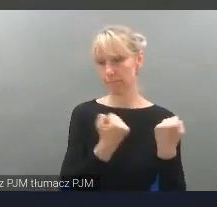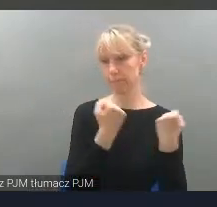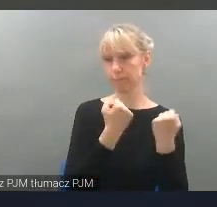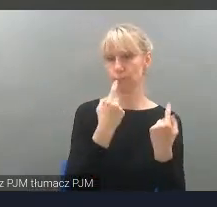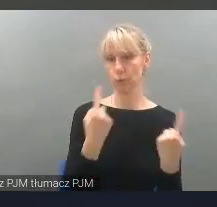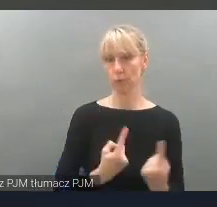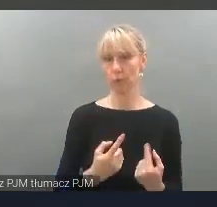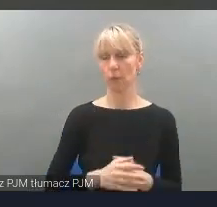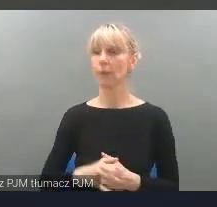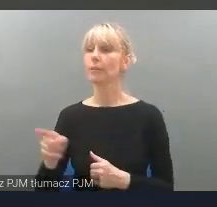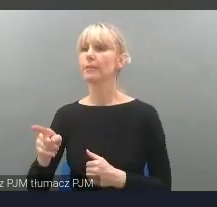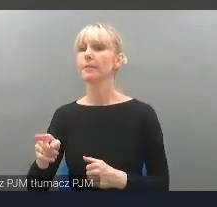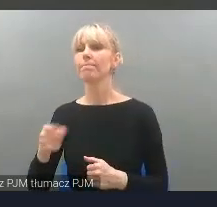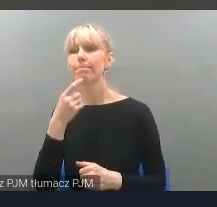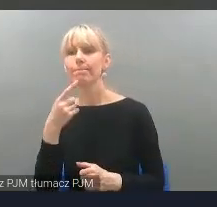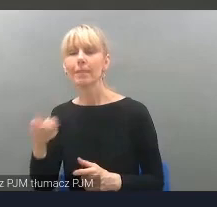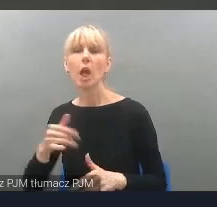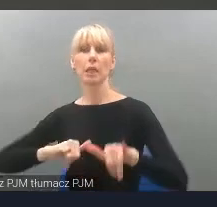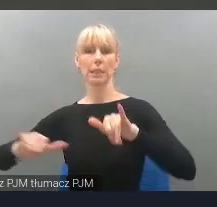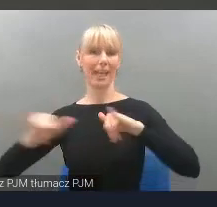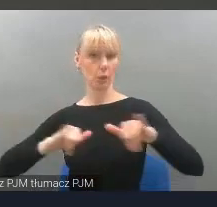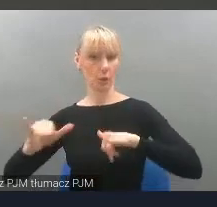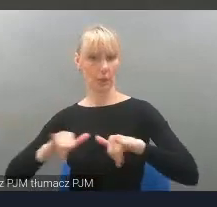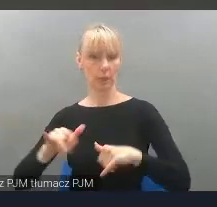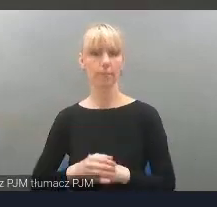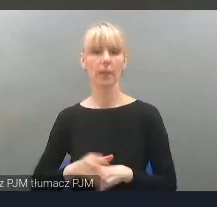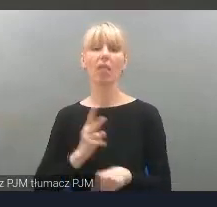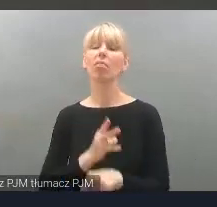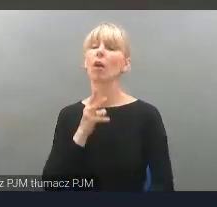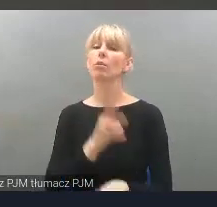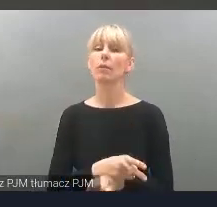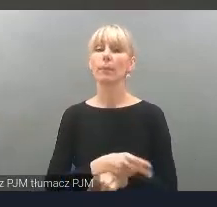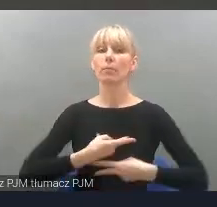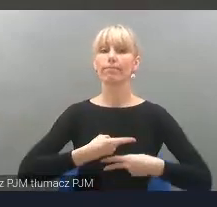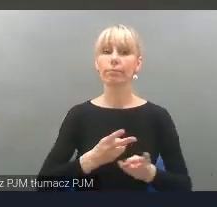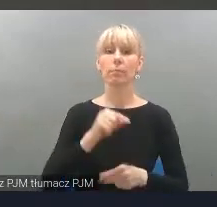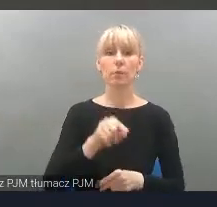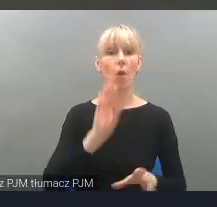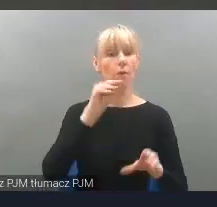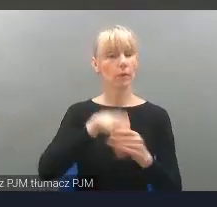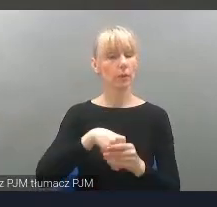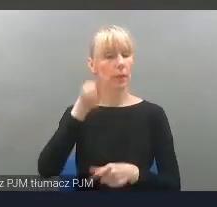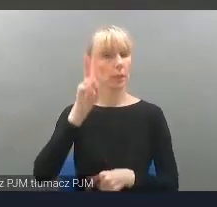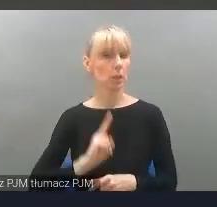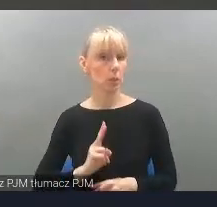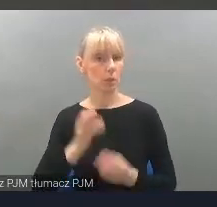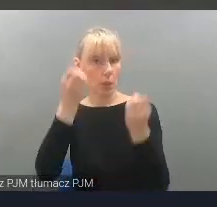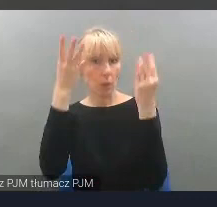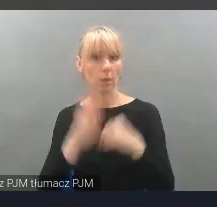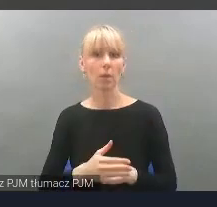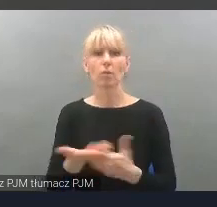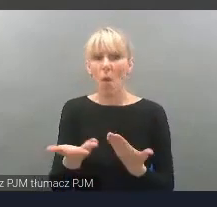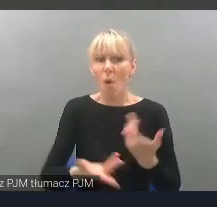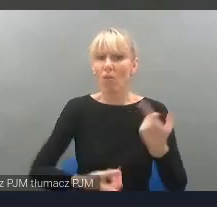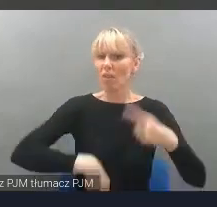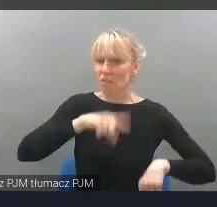Jest to zarządzanie. Dostępność i jej wdrożenie w instytucjach kultury to zwykły, normalny proces